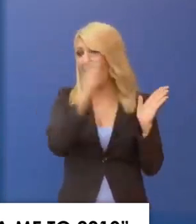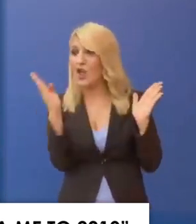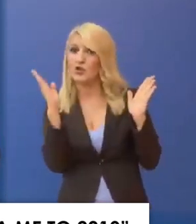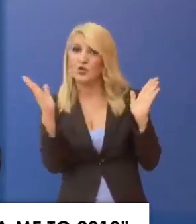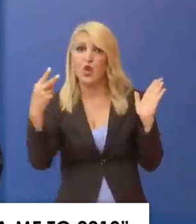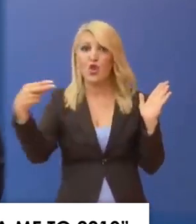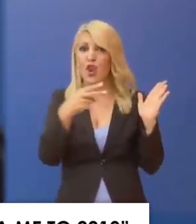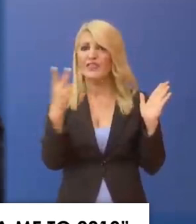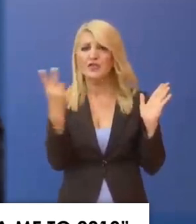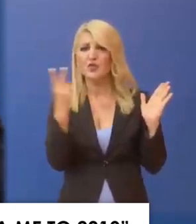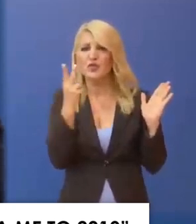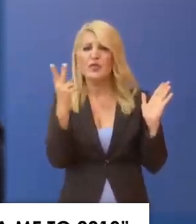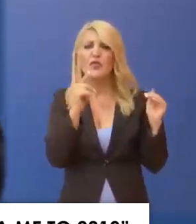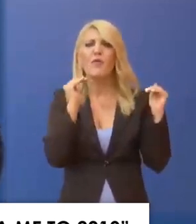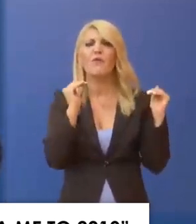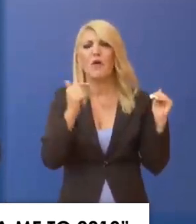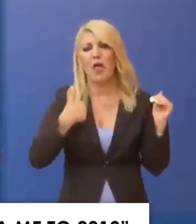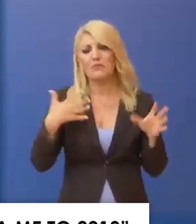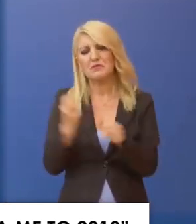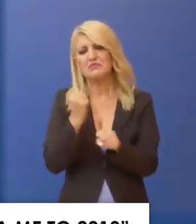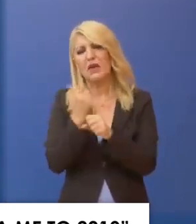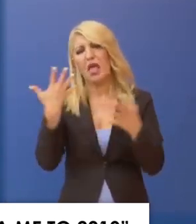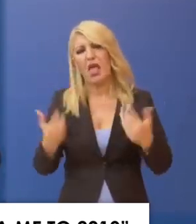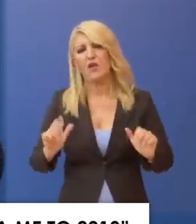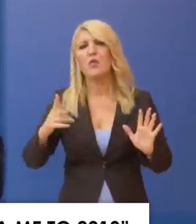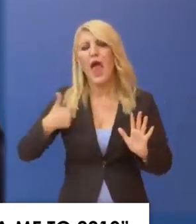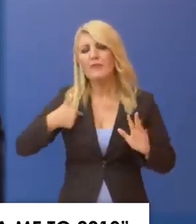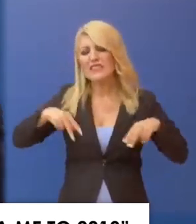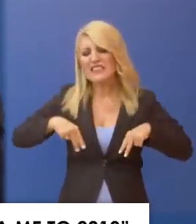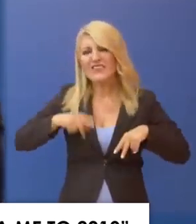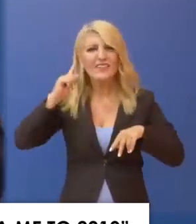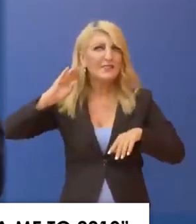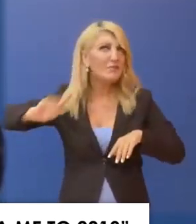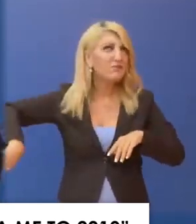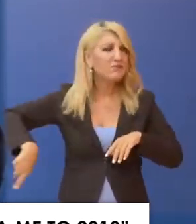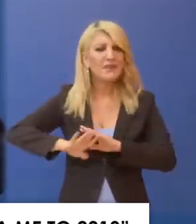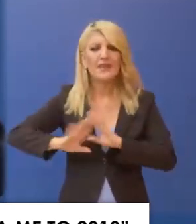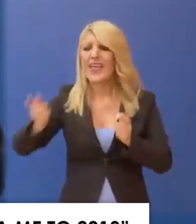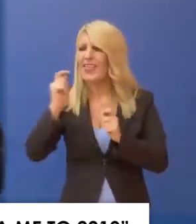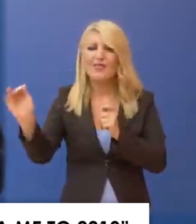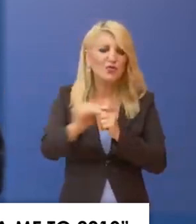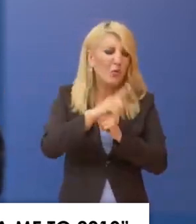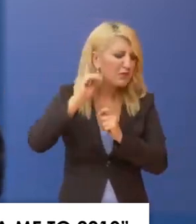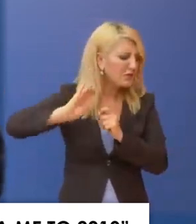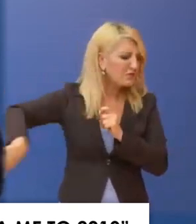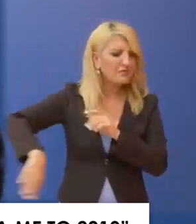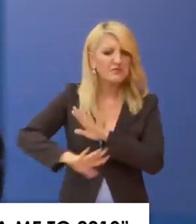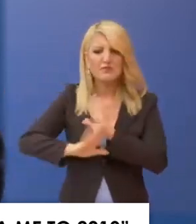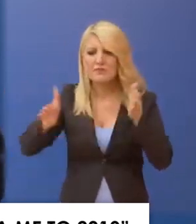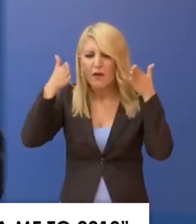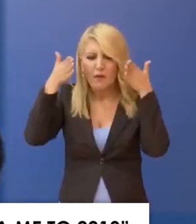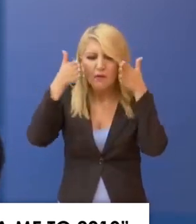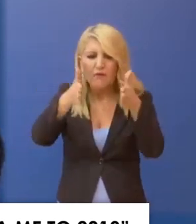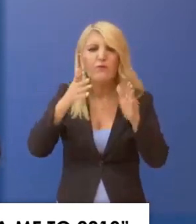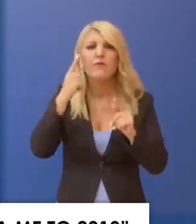κυβέρνηση είναι προσιλωμένη στη δουλειά της και με τα αποτελέσματα της πολιτικής της κοιτάζει να αντιμετωπίσει τις προκλήσεις με τις οποίες βρίσκεται αντιμέτωπη η ελληνική